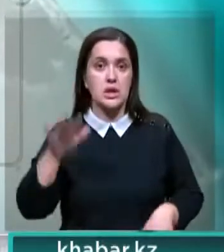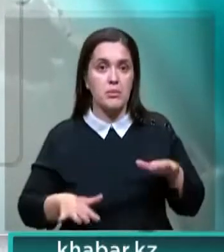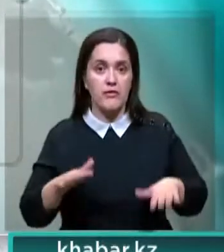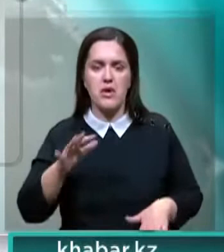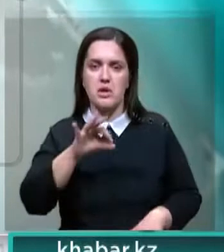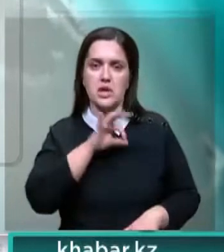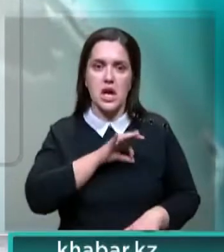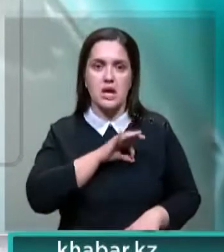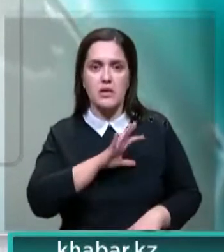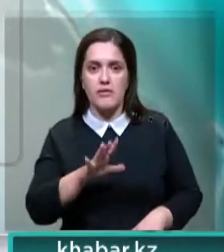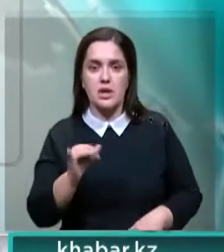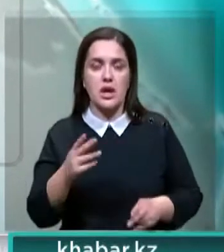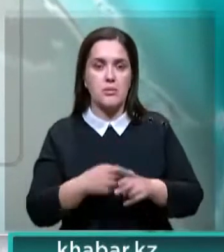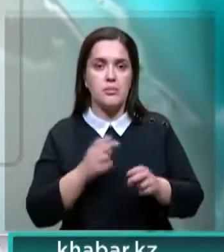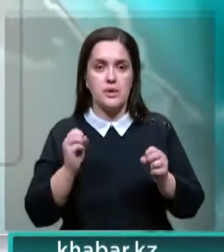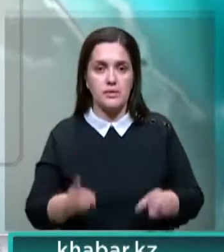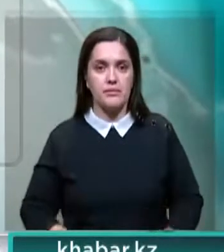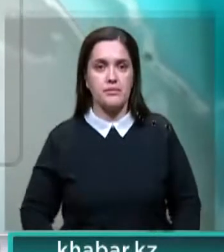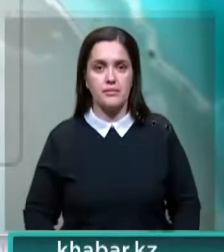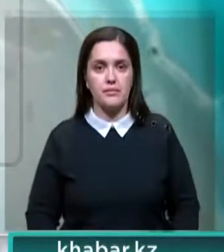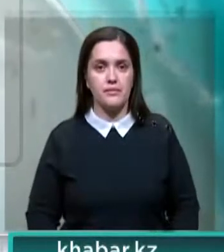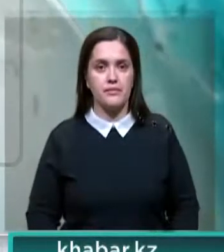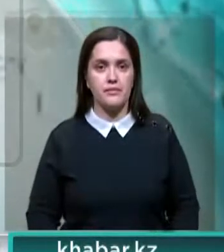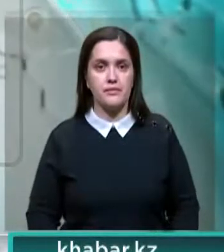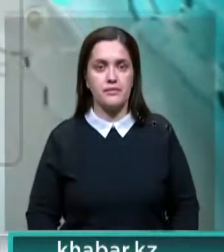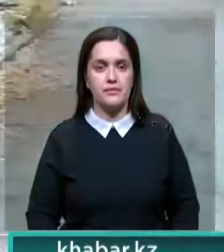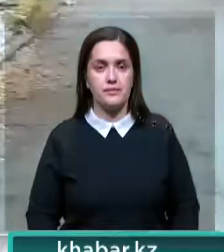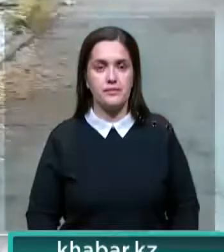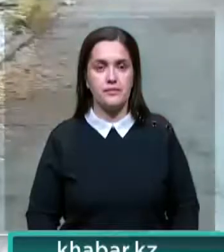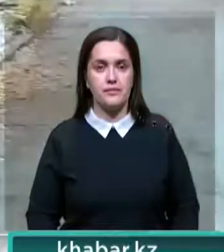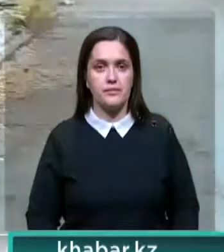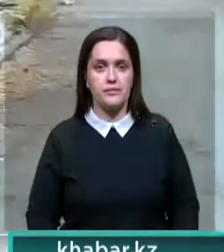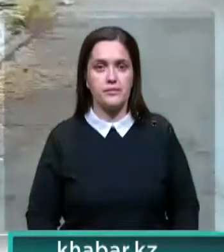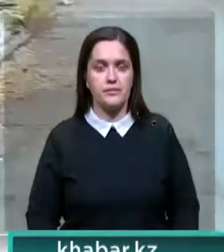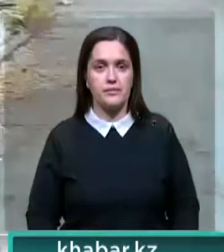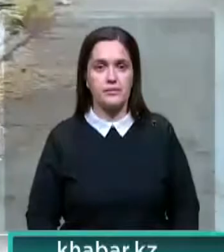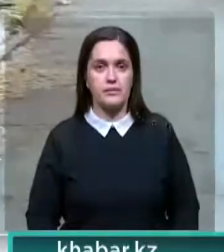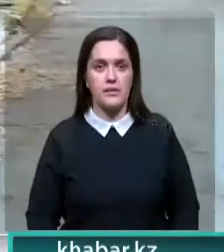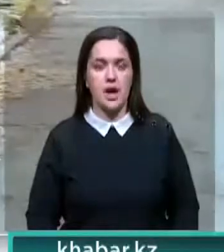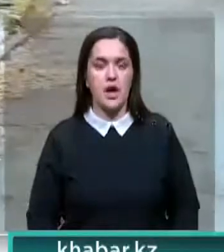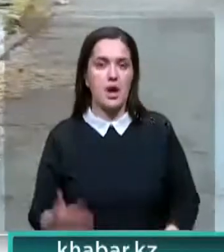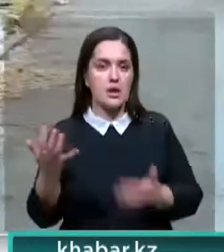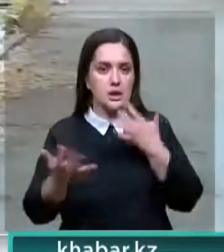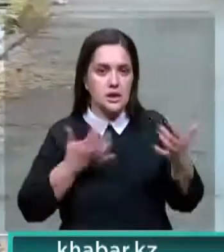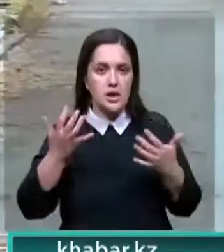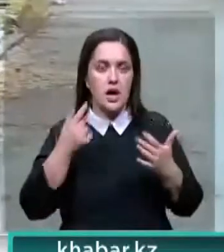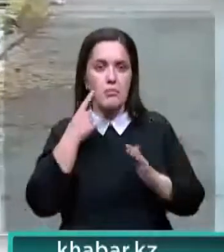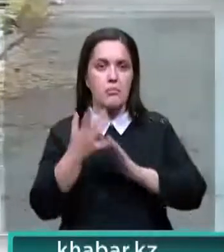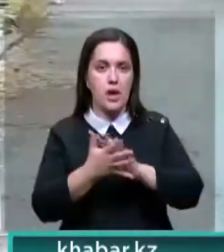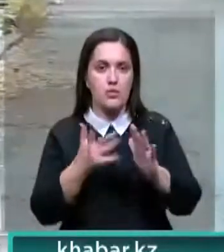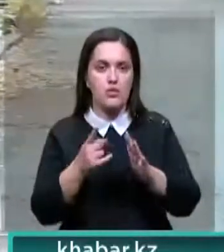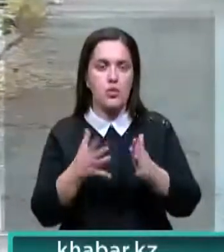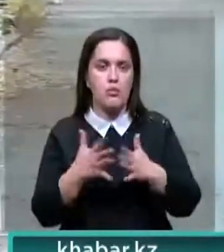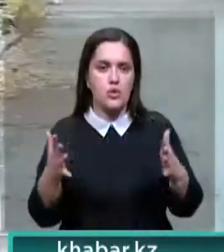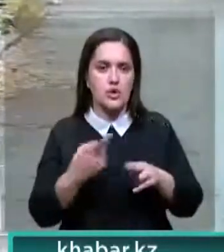сомневаются в ее эффективности и безопасности. По результатам исследований мы понимаем, что это большей частью